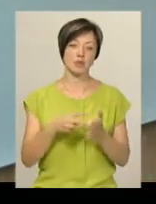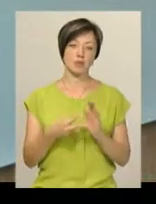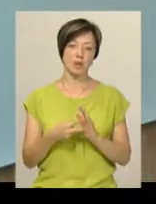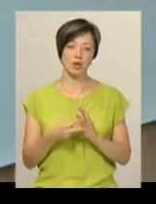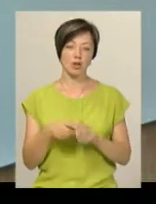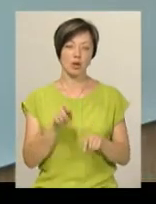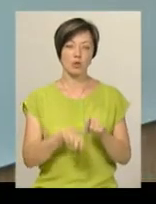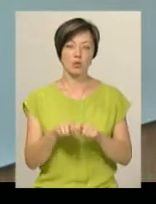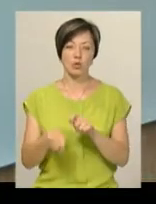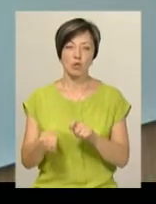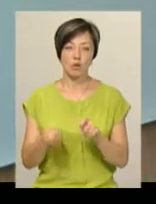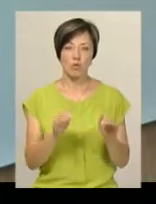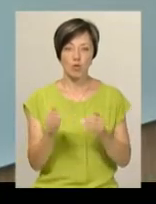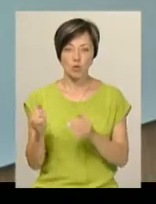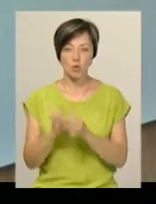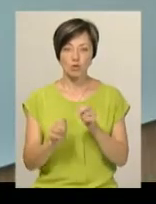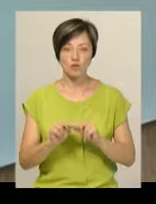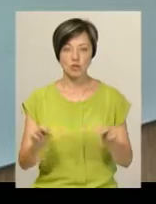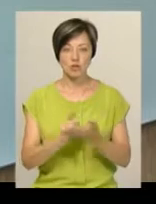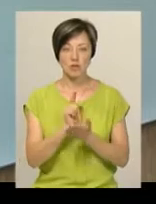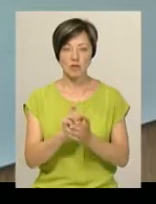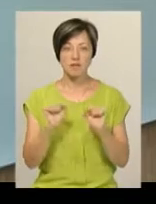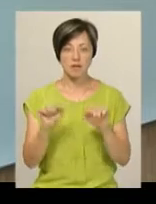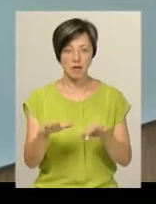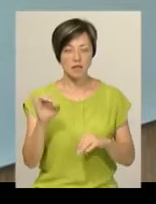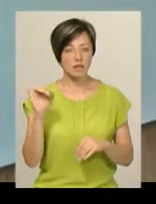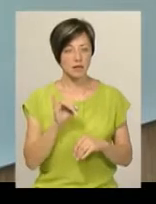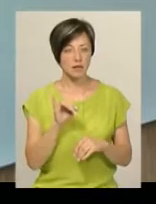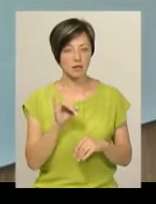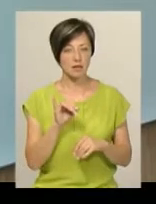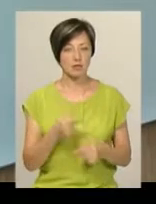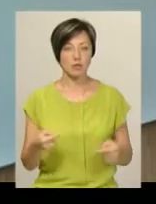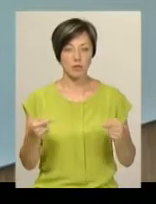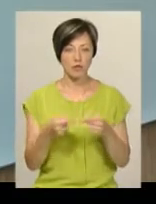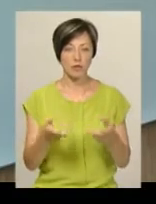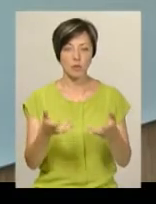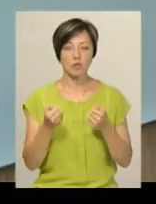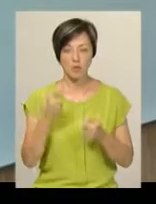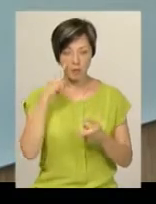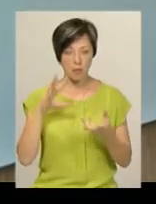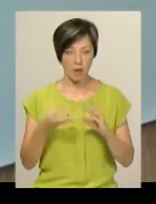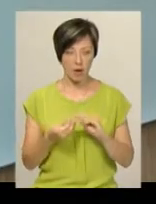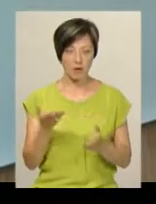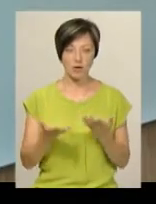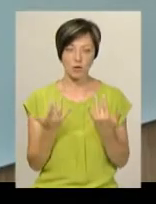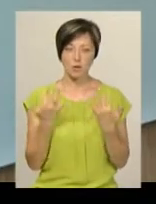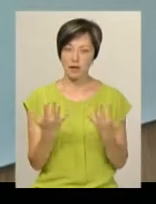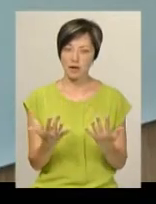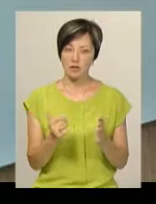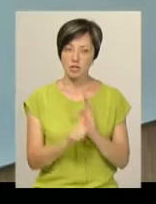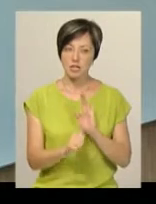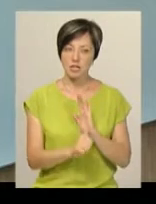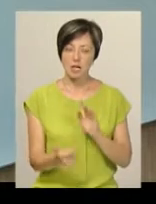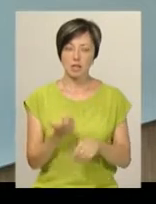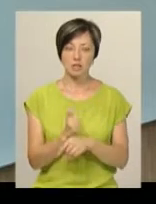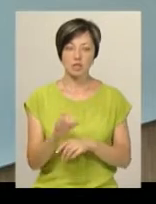потім контрольні модулі, які кожен вчитель мав скласти, і відповідно отриманих балів, якщо набирається 60